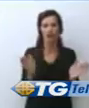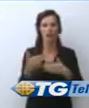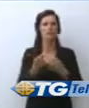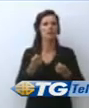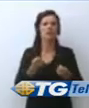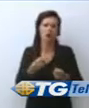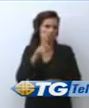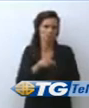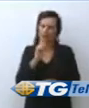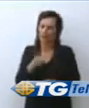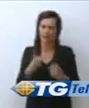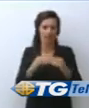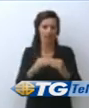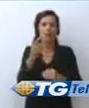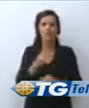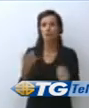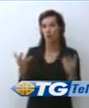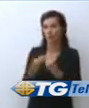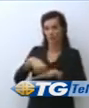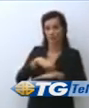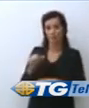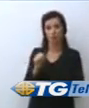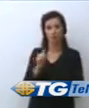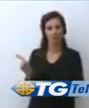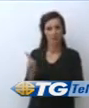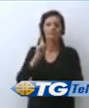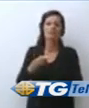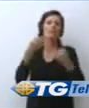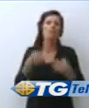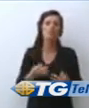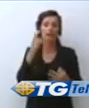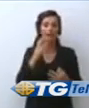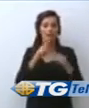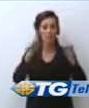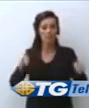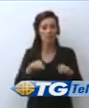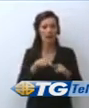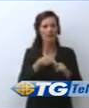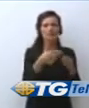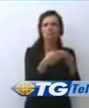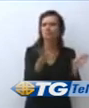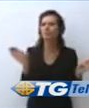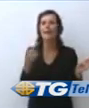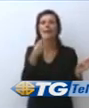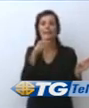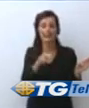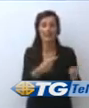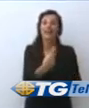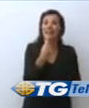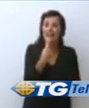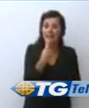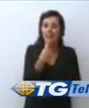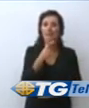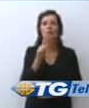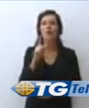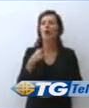Dobbiamo decidere col Ministro Speranza tante cose, tra cui l'estensione del Green Pass. A chi non sé, ma a